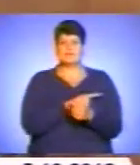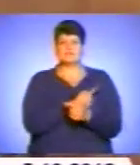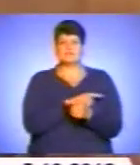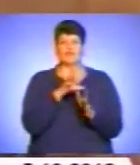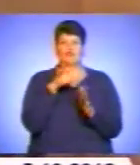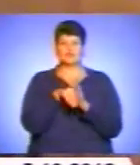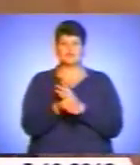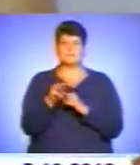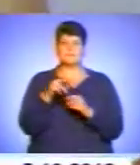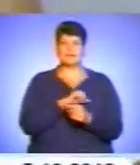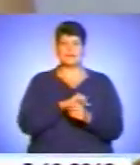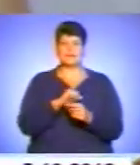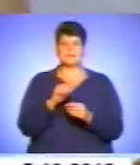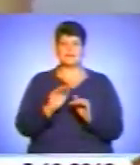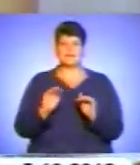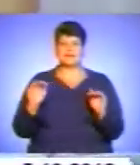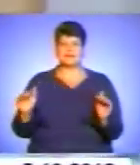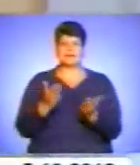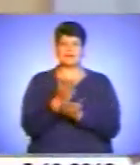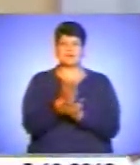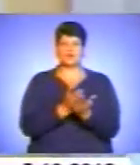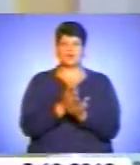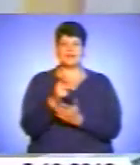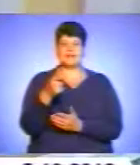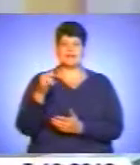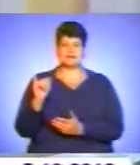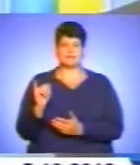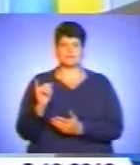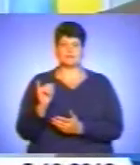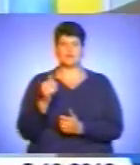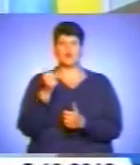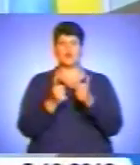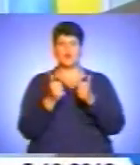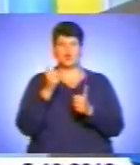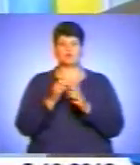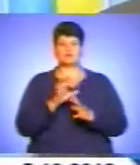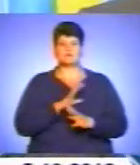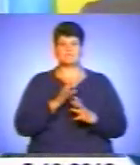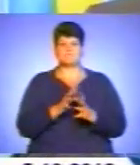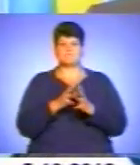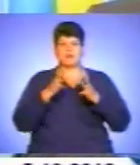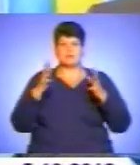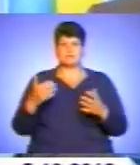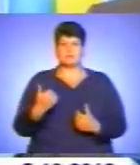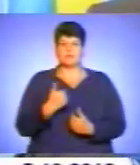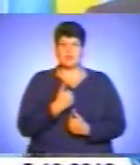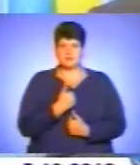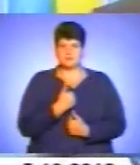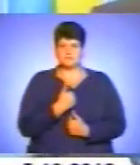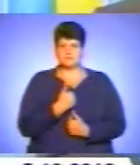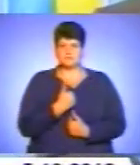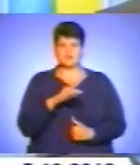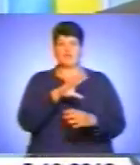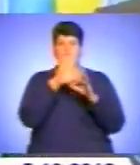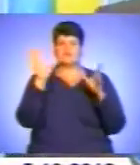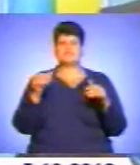терапії, педіатрії та хірургії. Конкурс, я вважаю, що він збагатить, як і нас, всіх